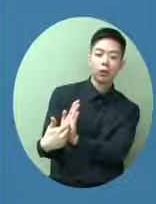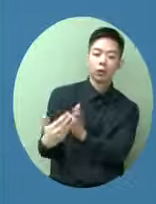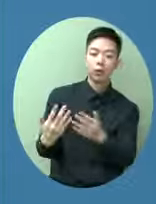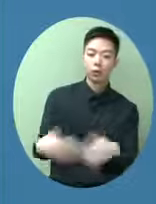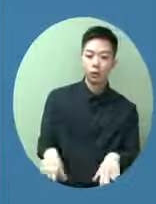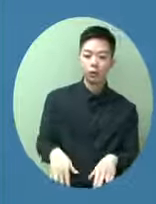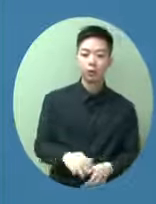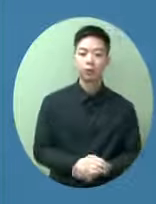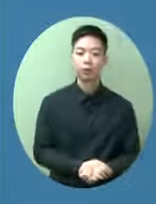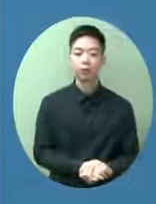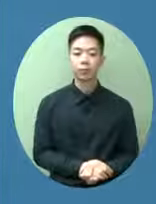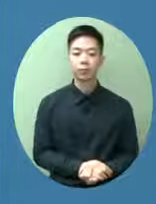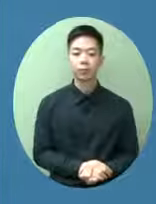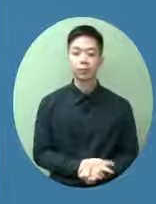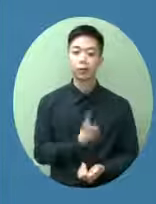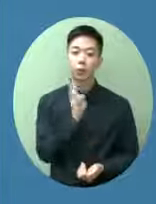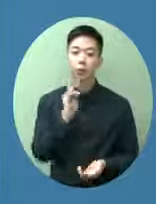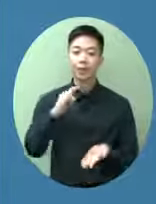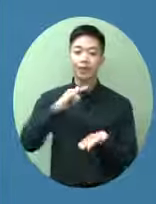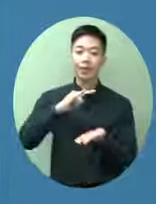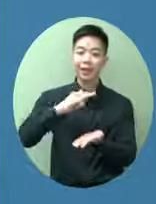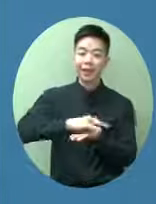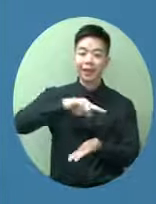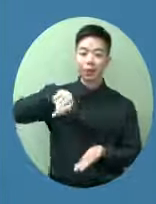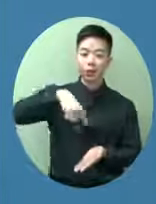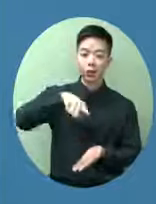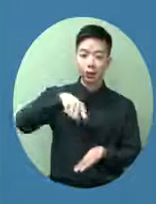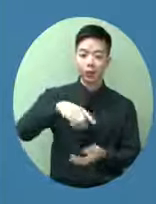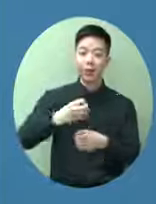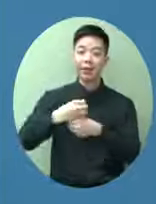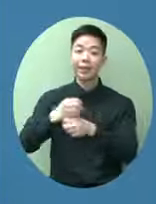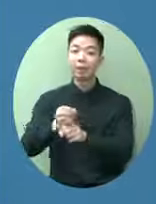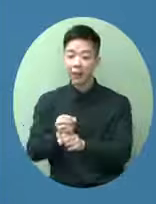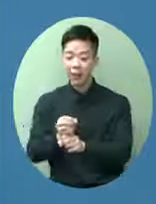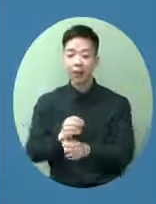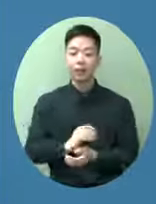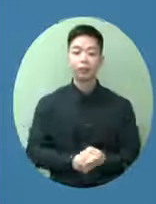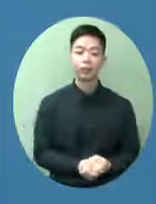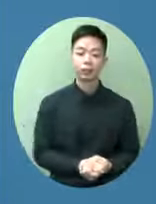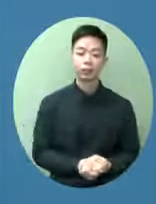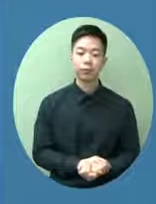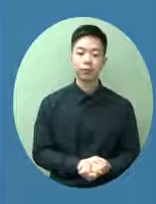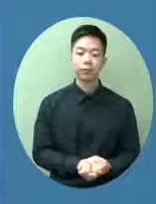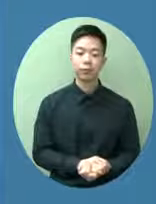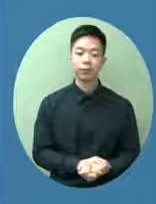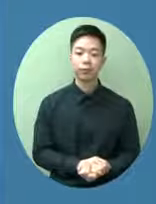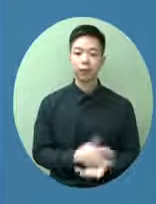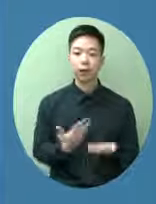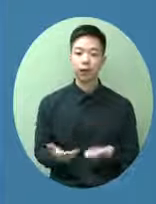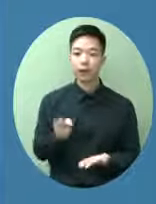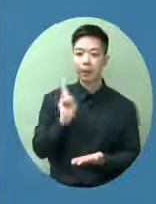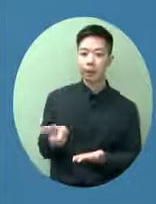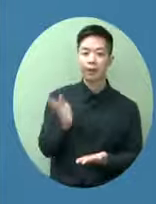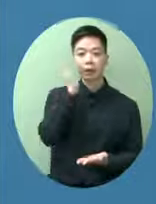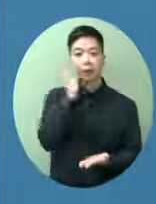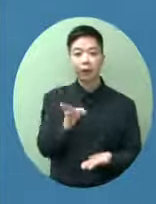進入社區即是我們可能在機場的檢測代行或者在它強制檢疫期間去識